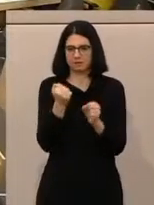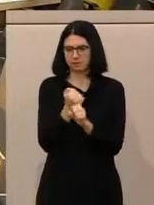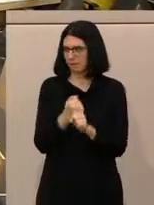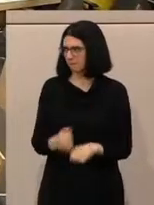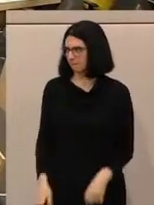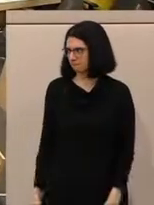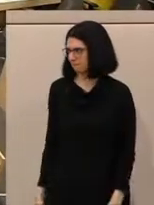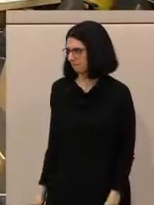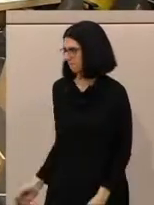Sabine Schatz war das von der ESPÖ.